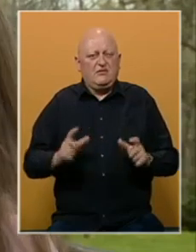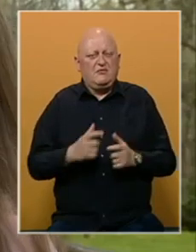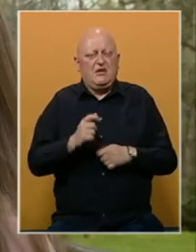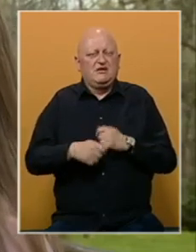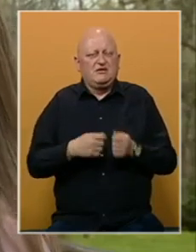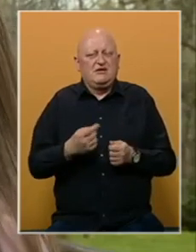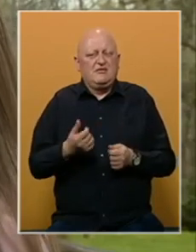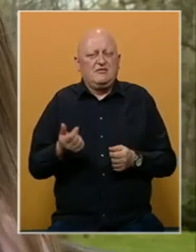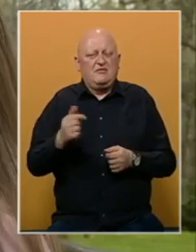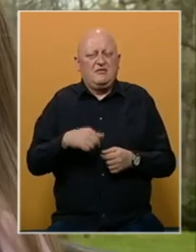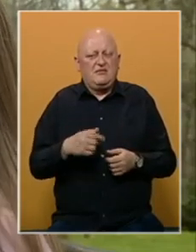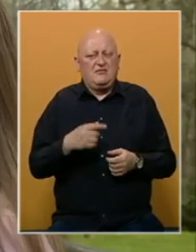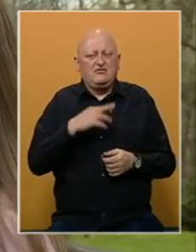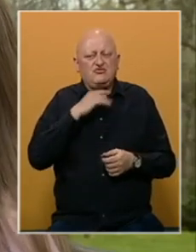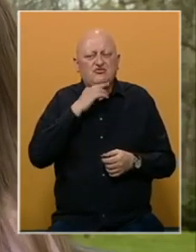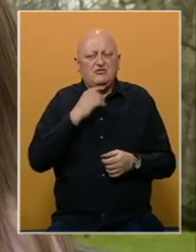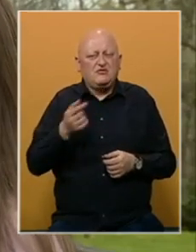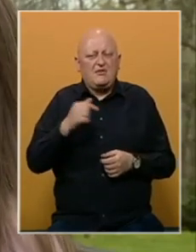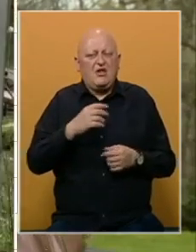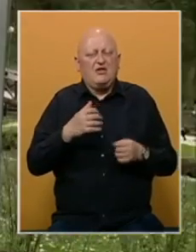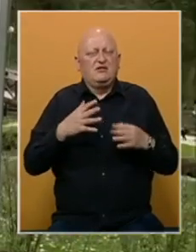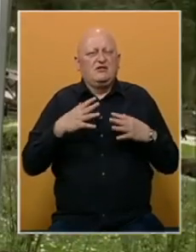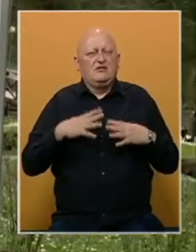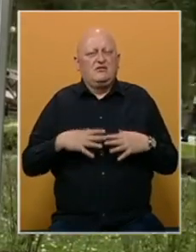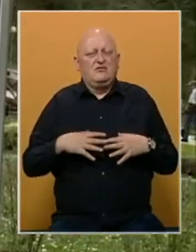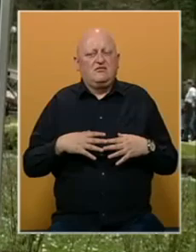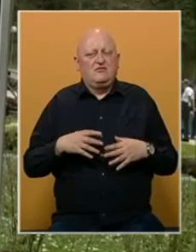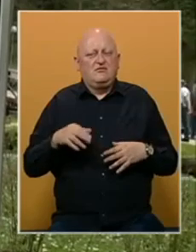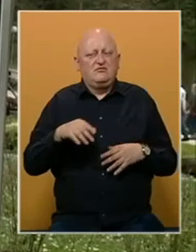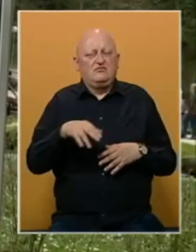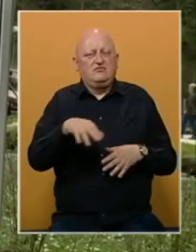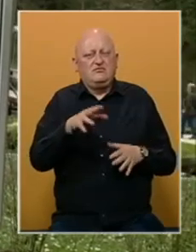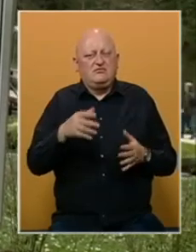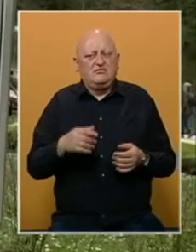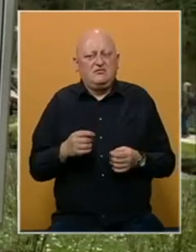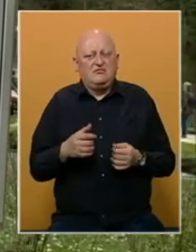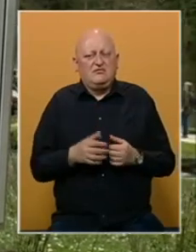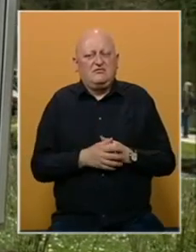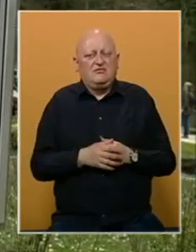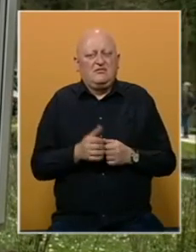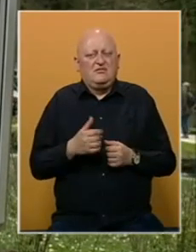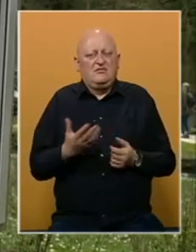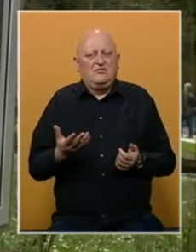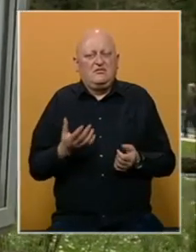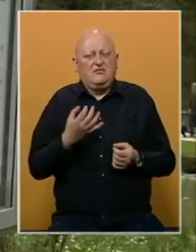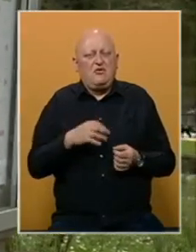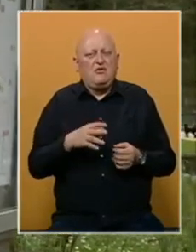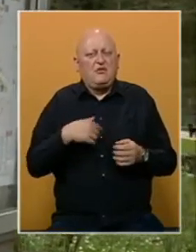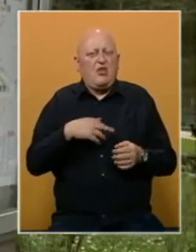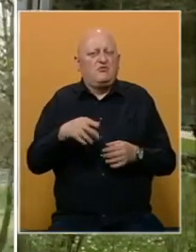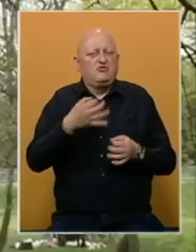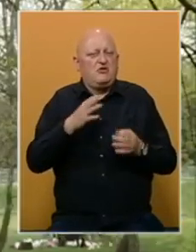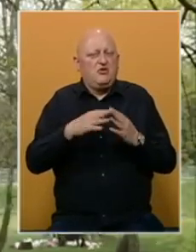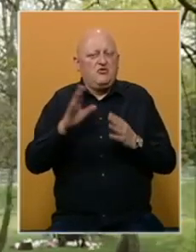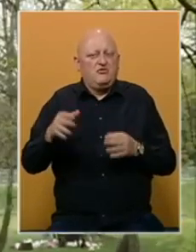je, pa eto, još je i subota. Došli smo malo da se odmorimo. Izraša malo sa unčetom, mi si imamo ovo. Šta će drugo ne, bolje nego se sjeti u kućijel.